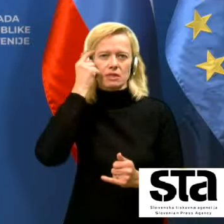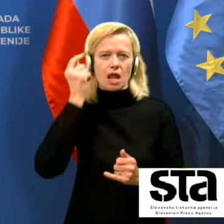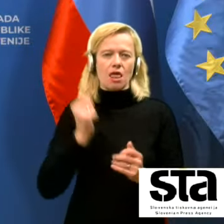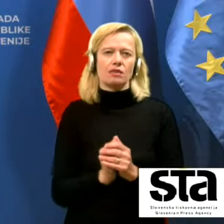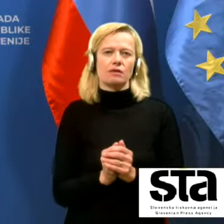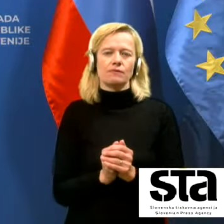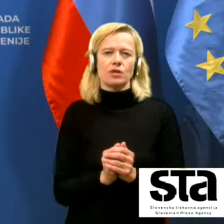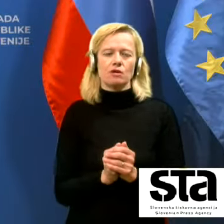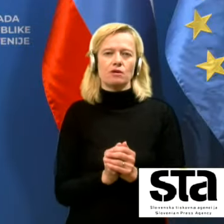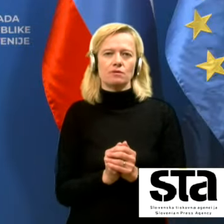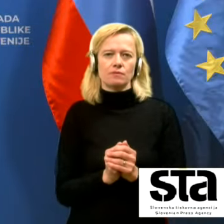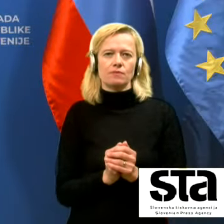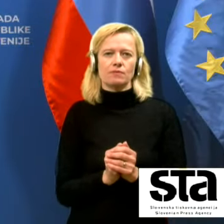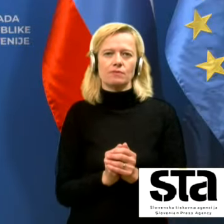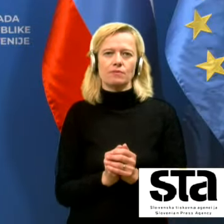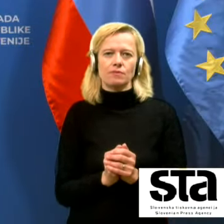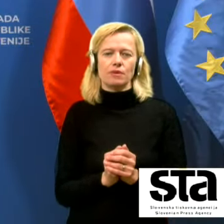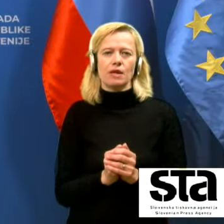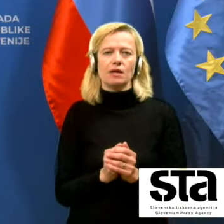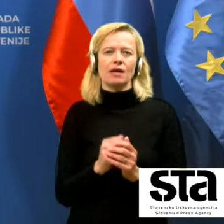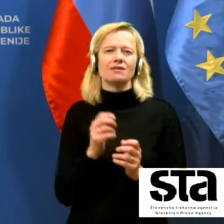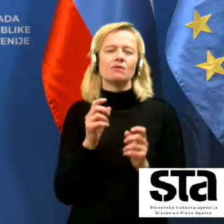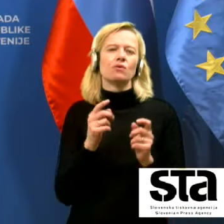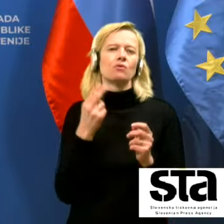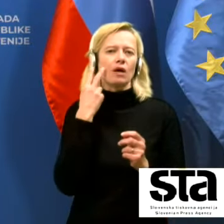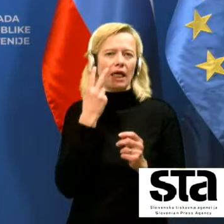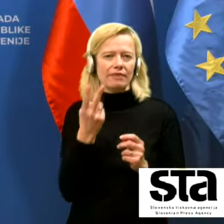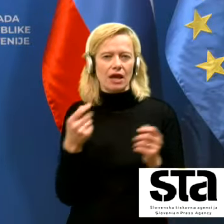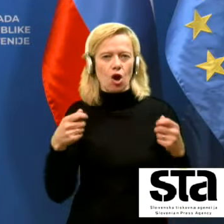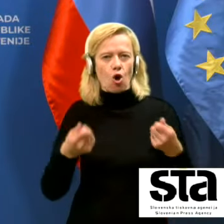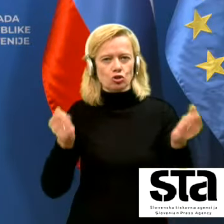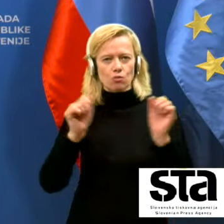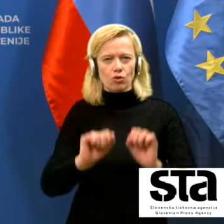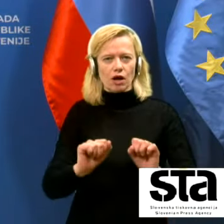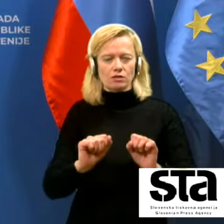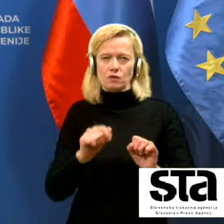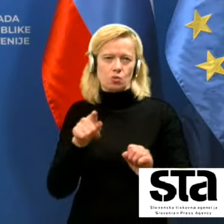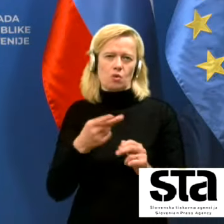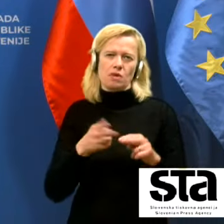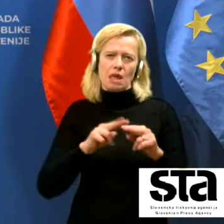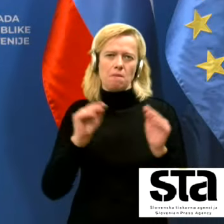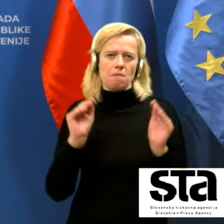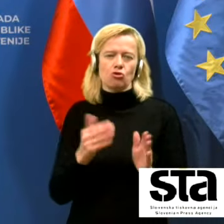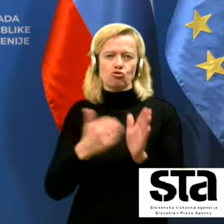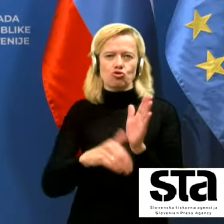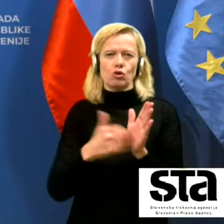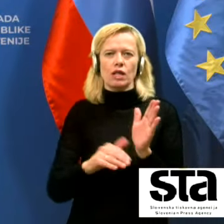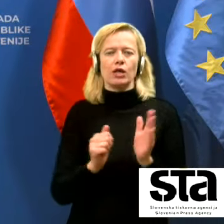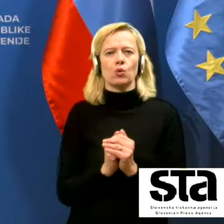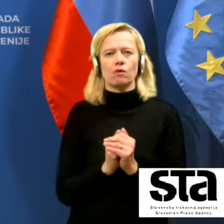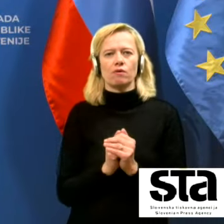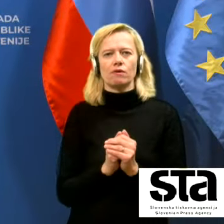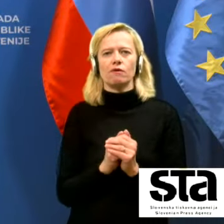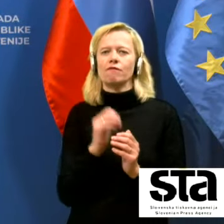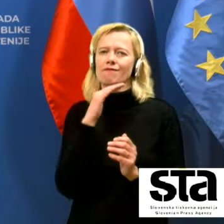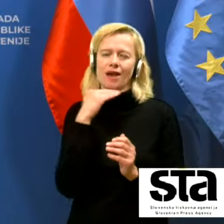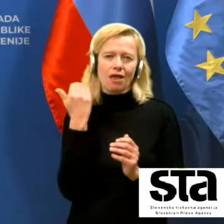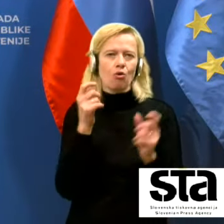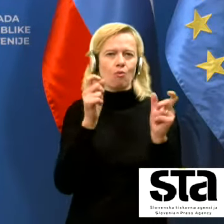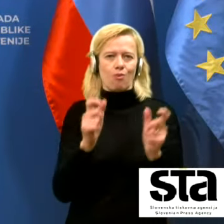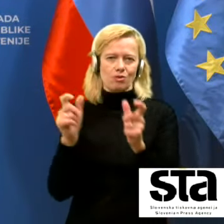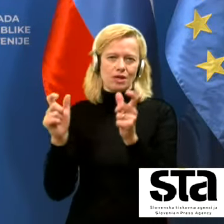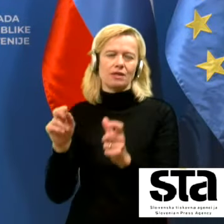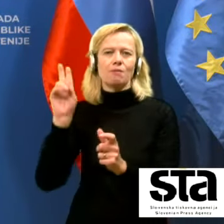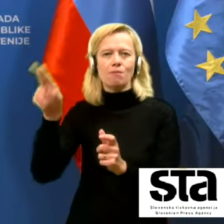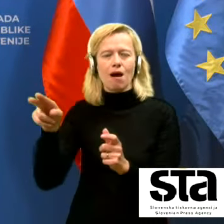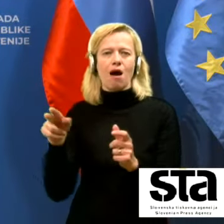če gledamo stališča gospodarstva, v tem trenutku najmanj škodljiv. Spravi, veliko, veliko podjetij je na